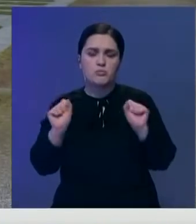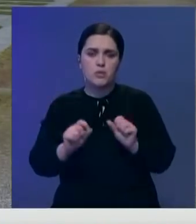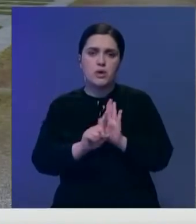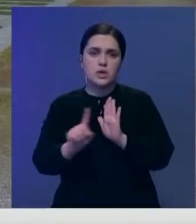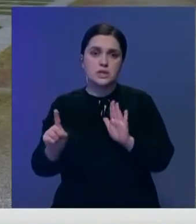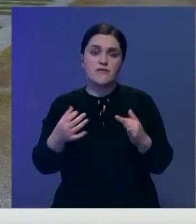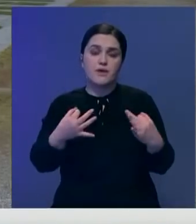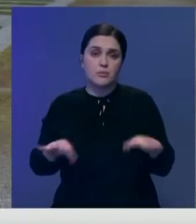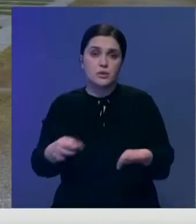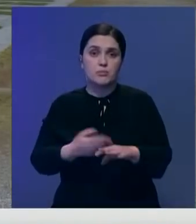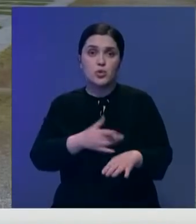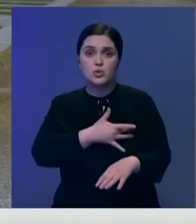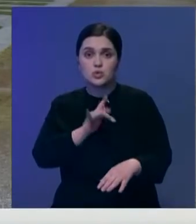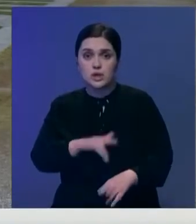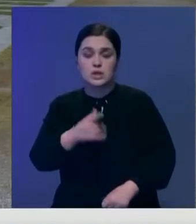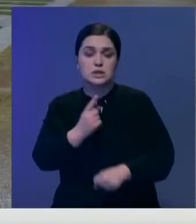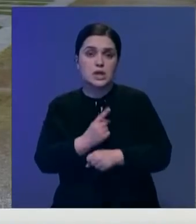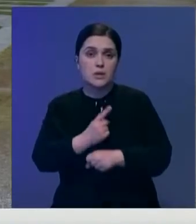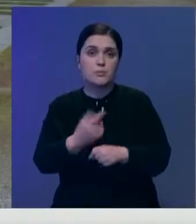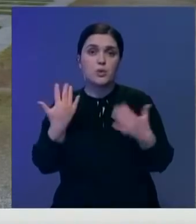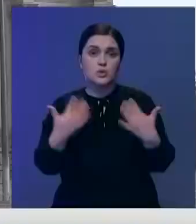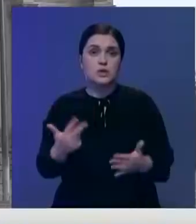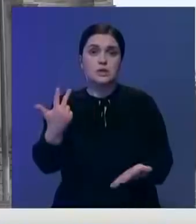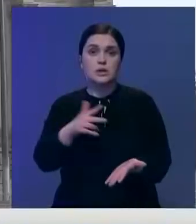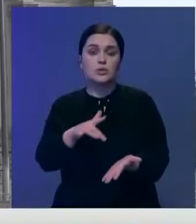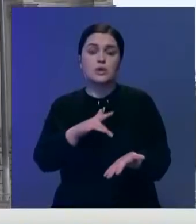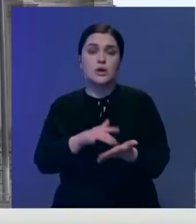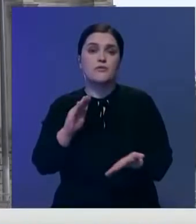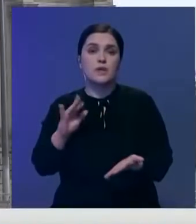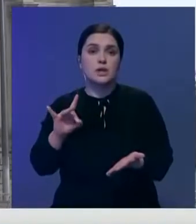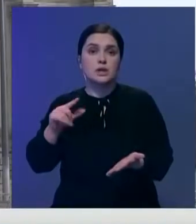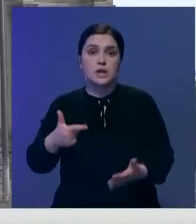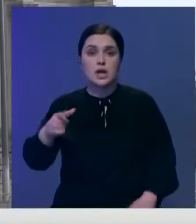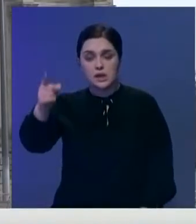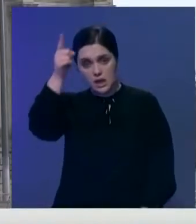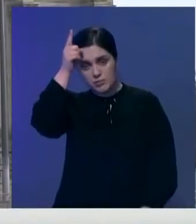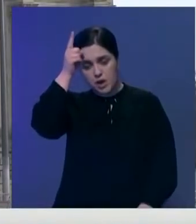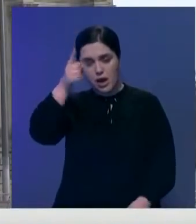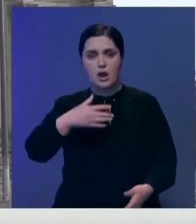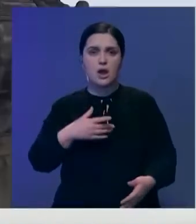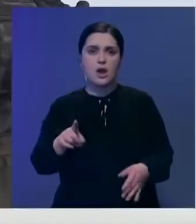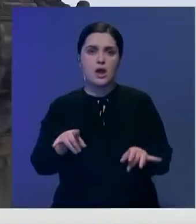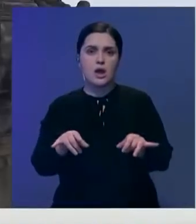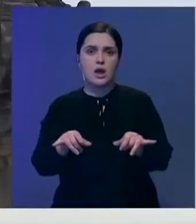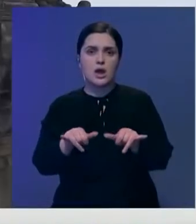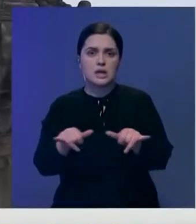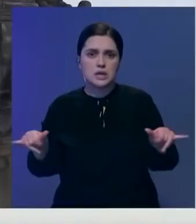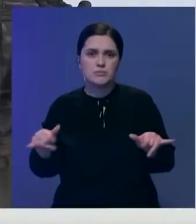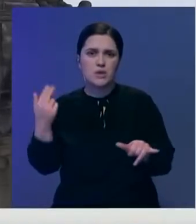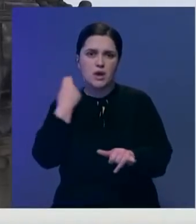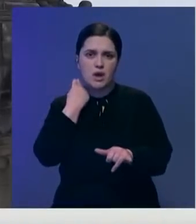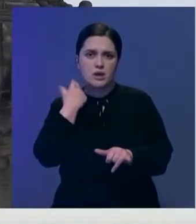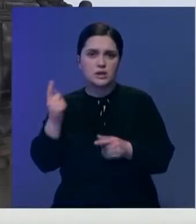Об ужесточении ограничений заявили уже три региона ФРГ. В Германии активно распространяется британский штамм